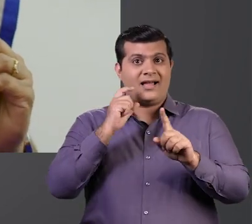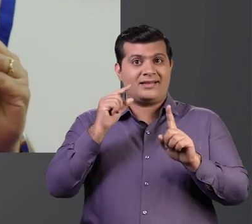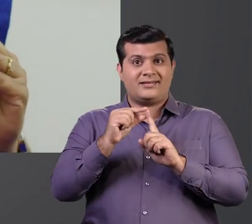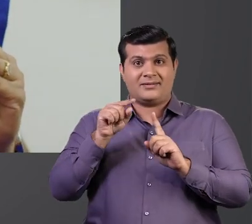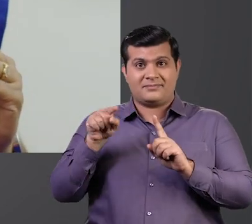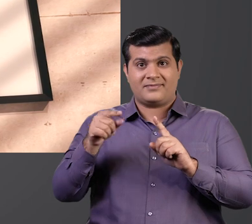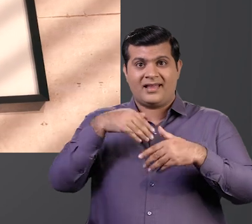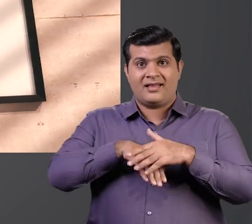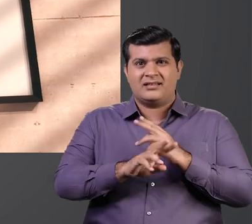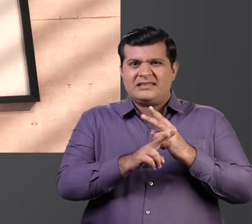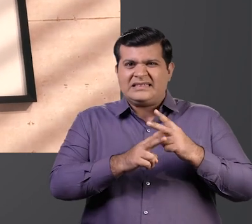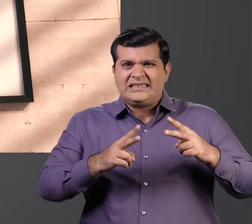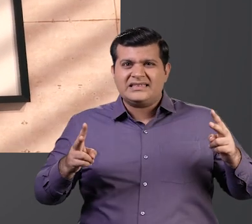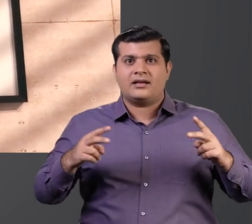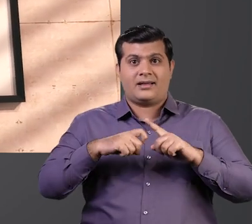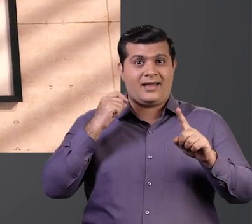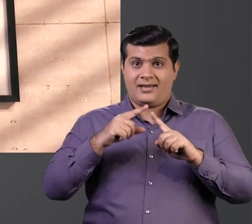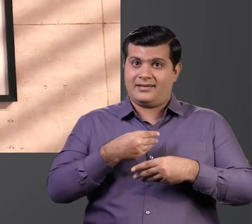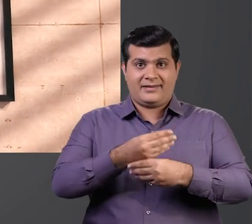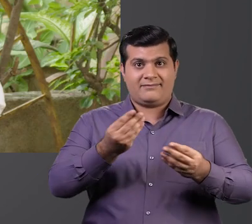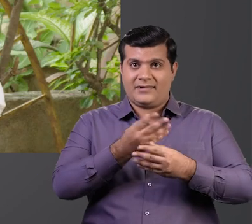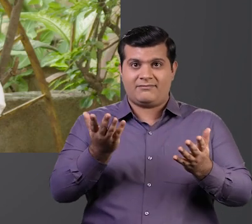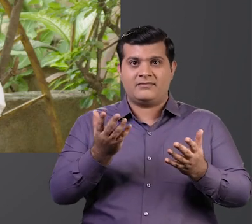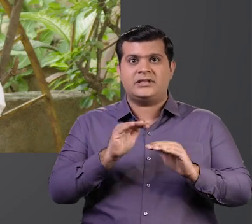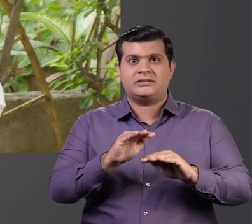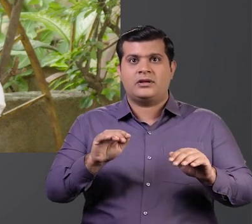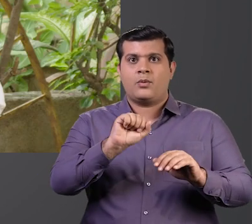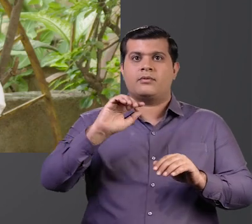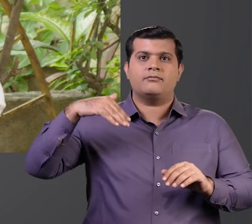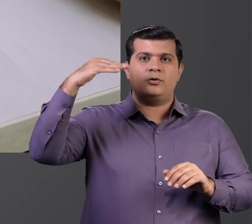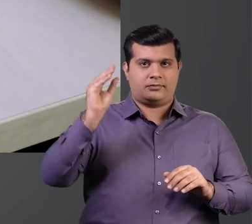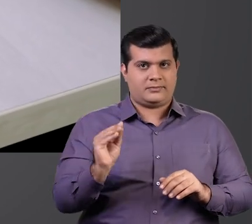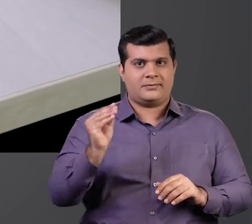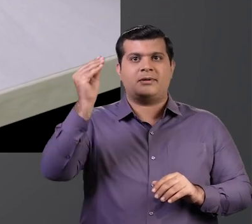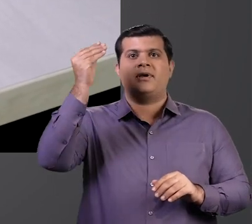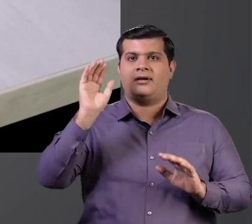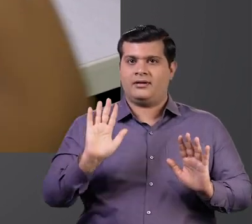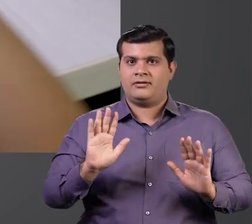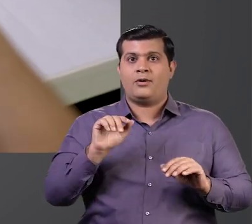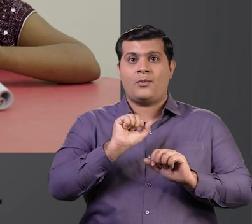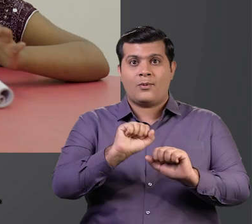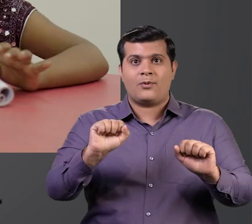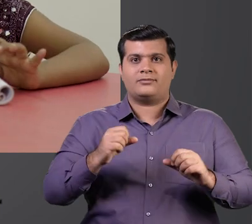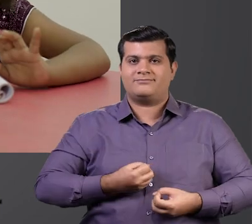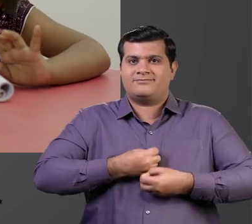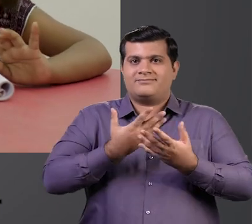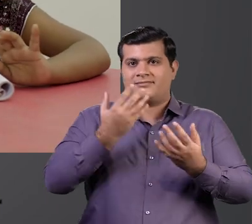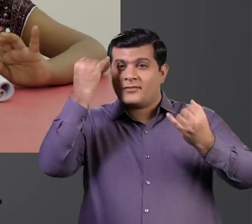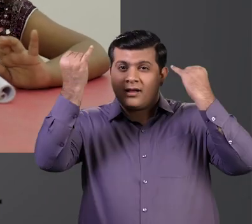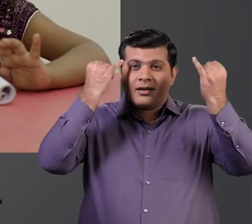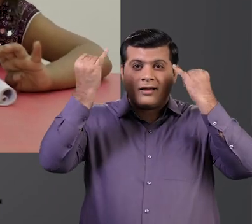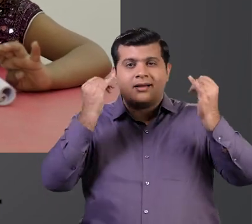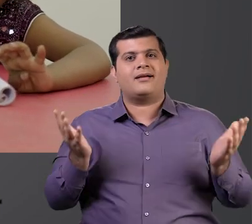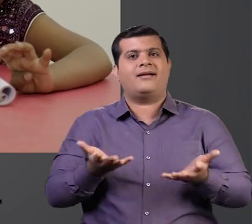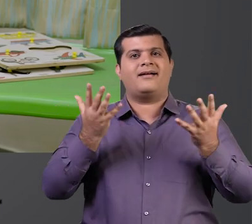एडिक योजना के तहत दिये जाने वाले TLM किट्स द्वारा बच्चों के बहतर धविशे की नीव डाली जा रही है उनकी रचनात्मक